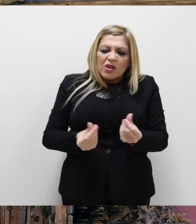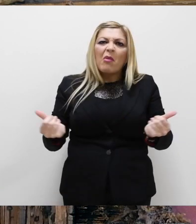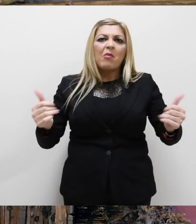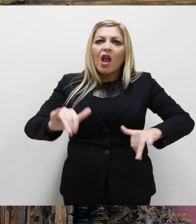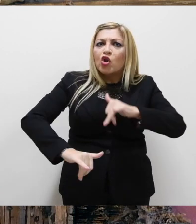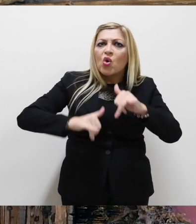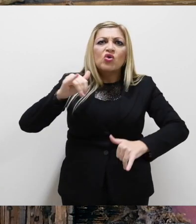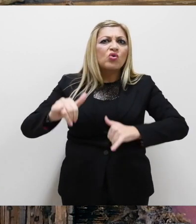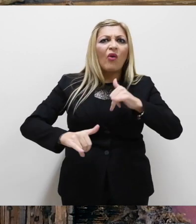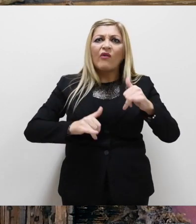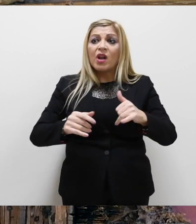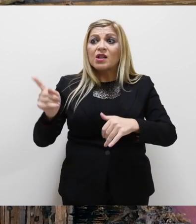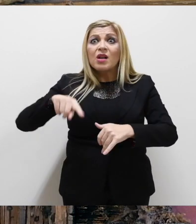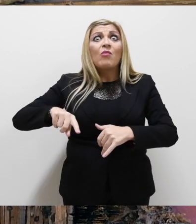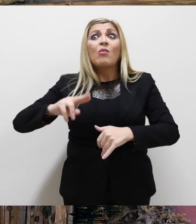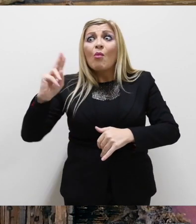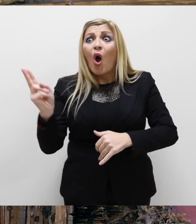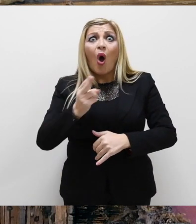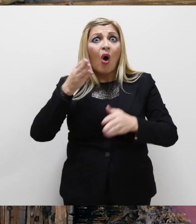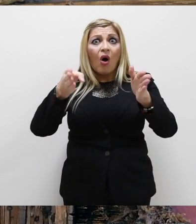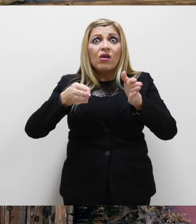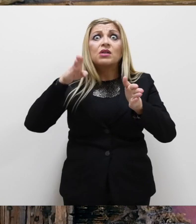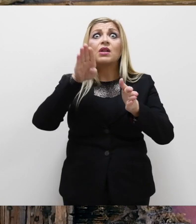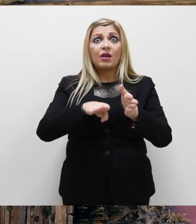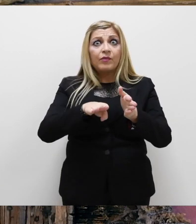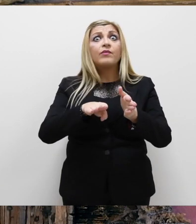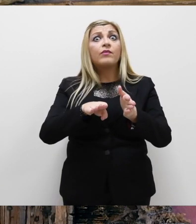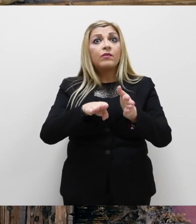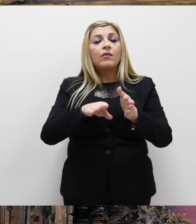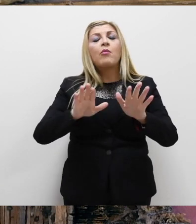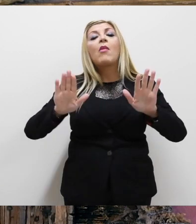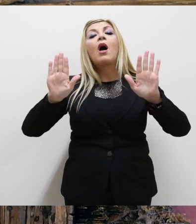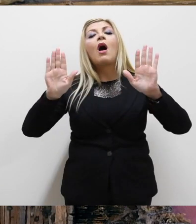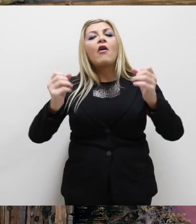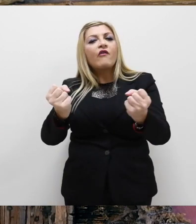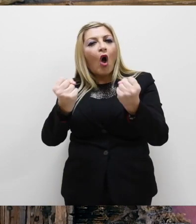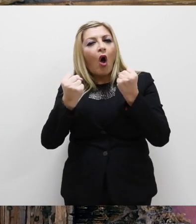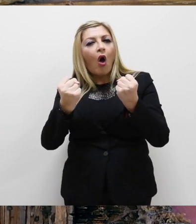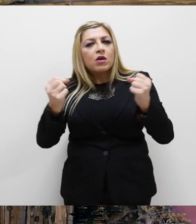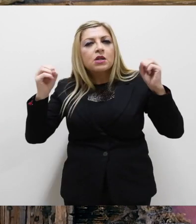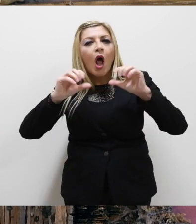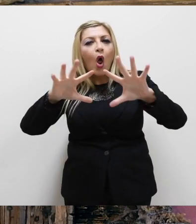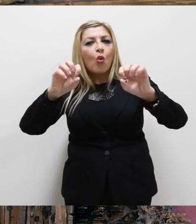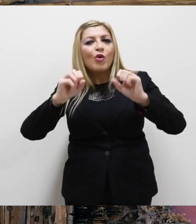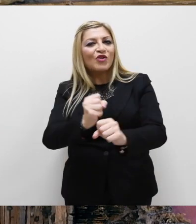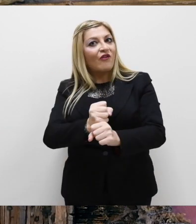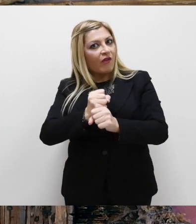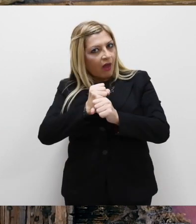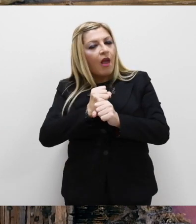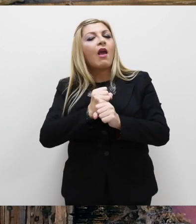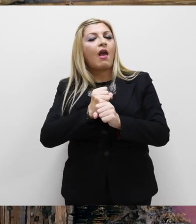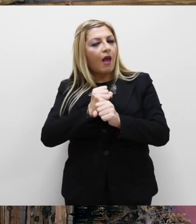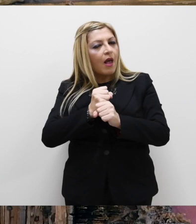da smarrimento, sofferenza e in molti casi anche morte, e tuttavia la forza luminosa della nostra